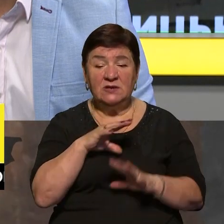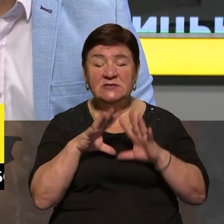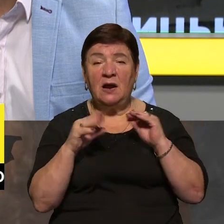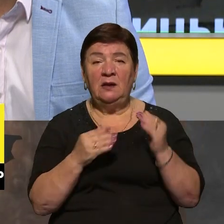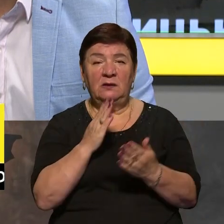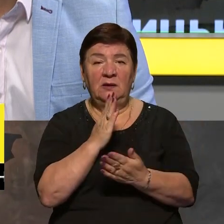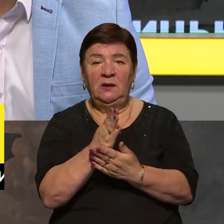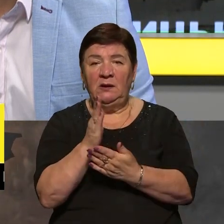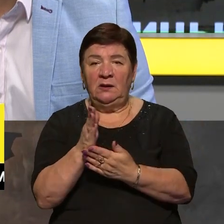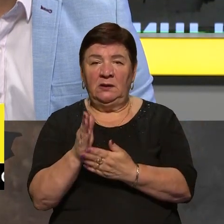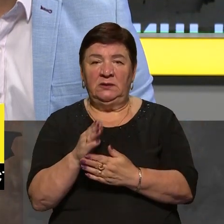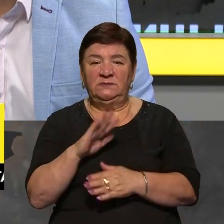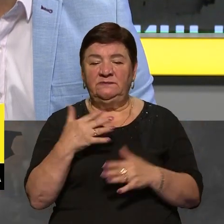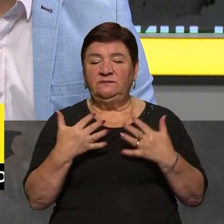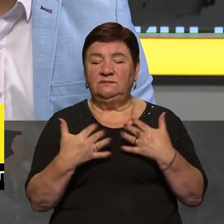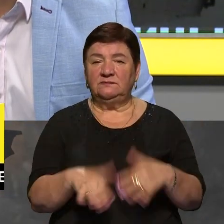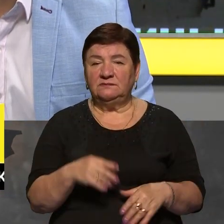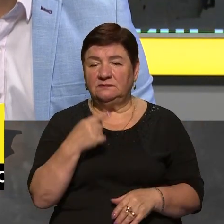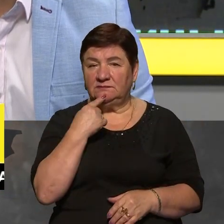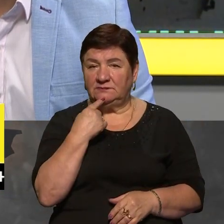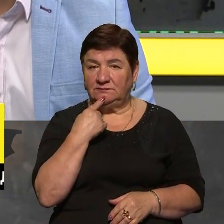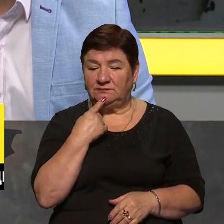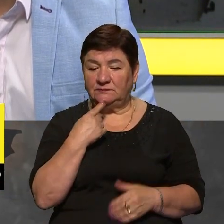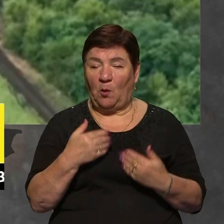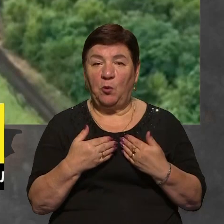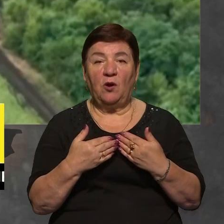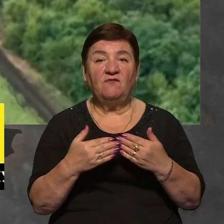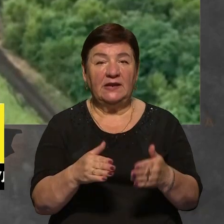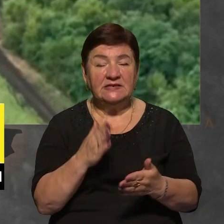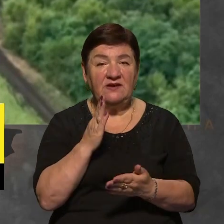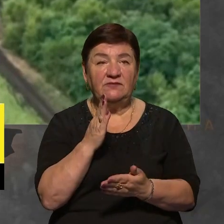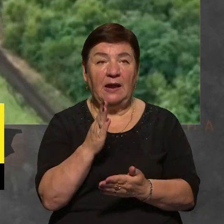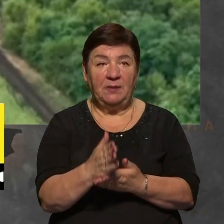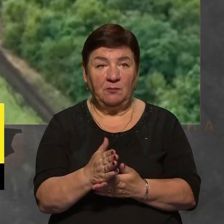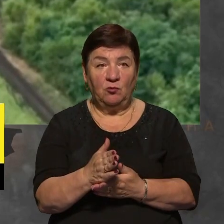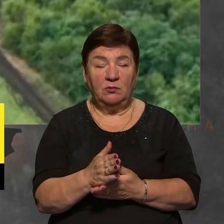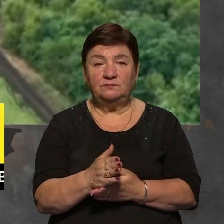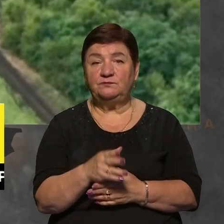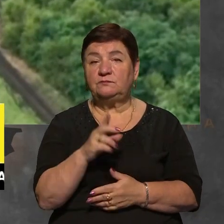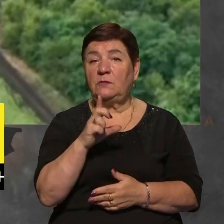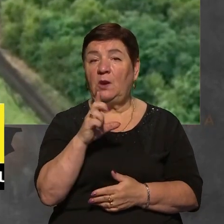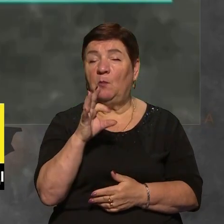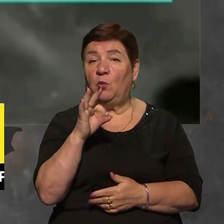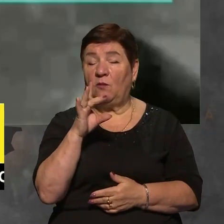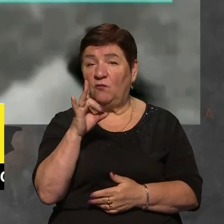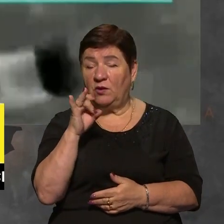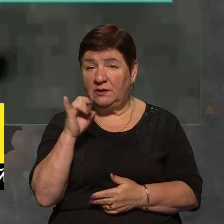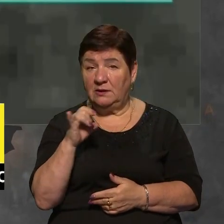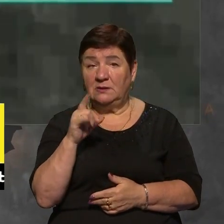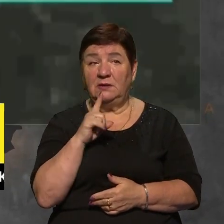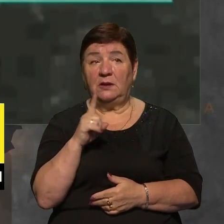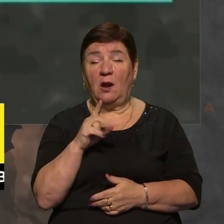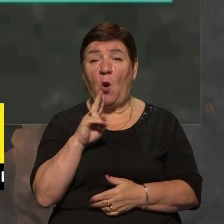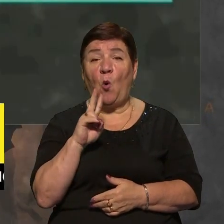напрямку, то не втрачаються спроби ворога прорватися в напрямку Борової, розсекти фронт. Звичайно, що